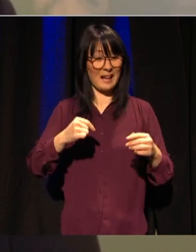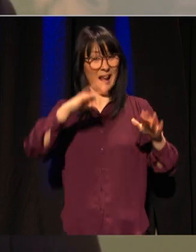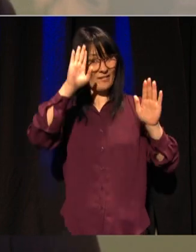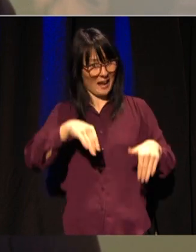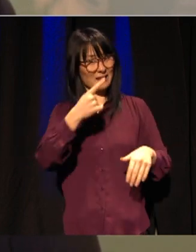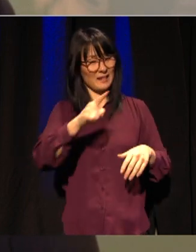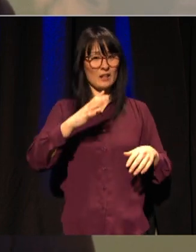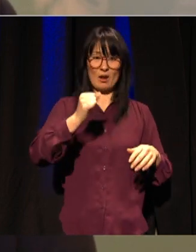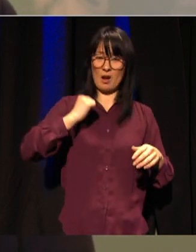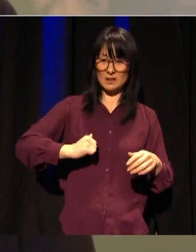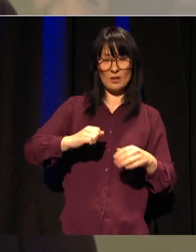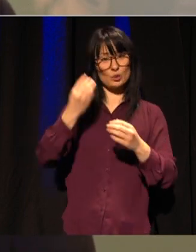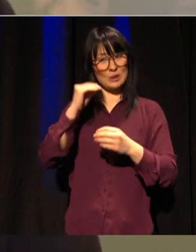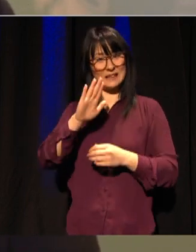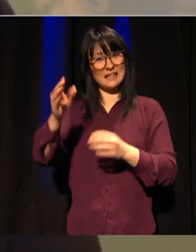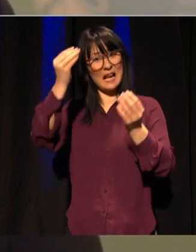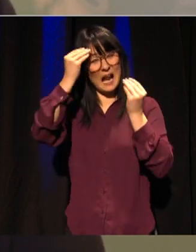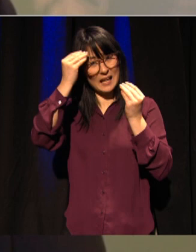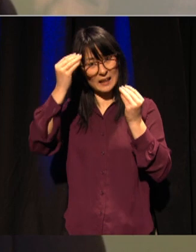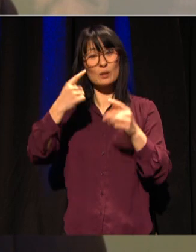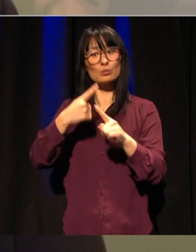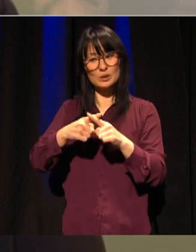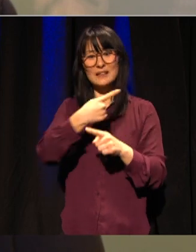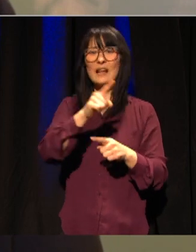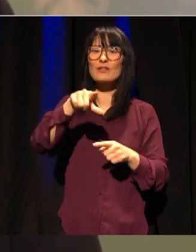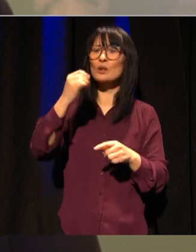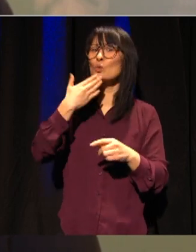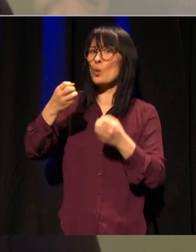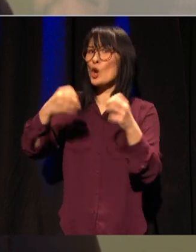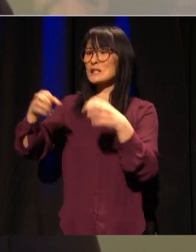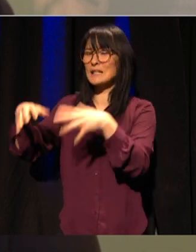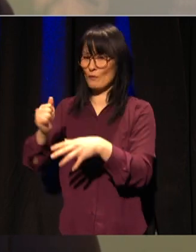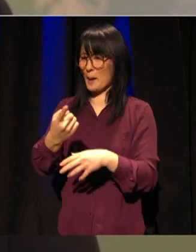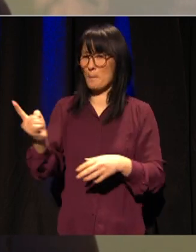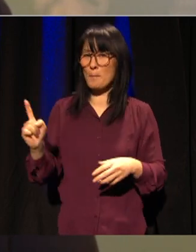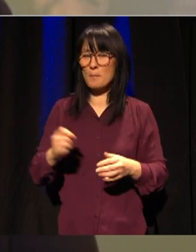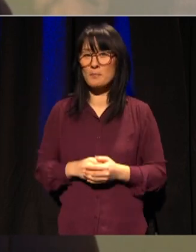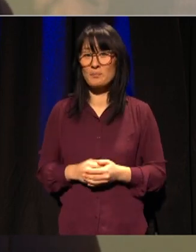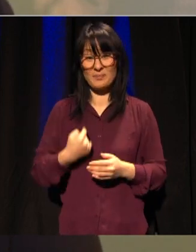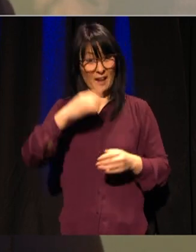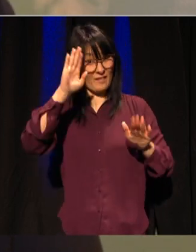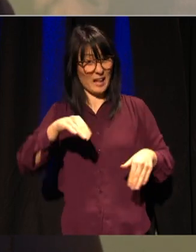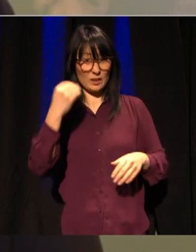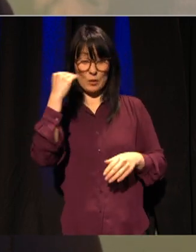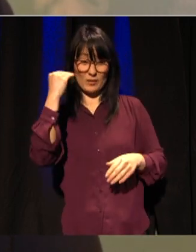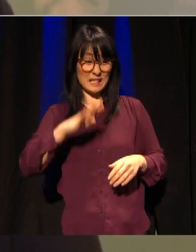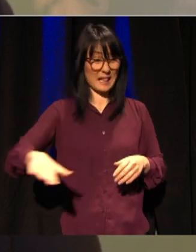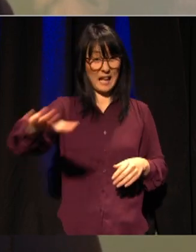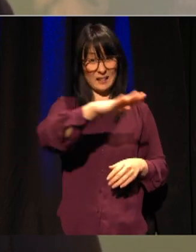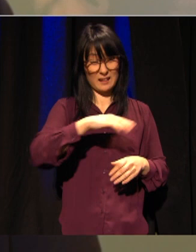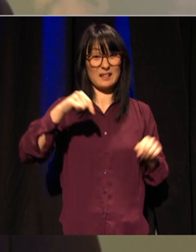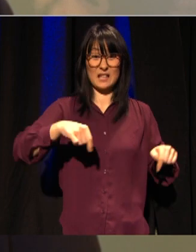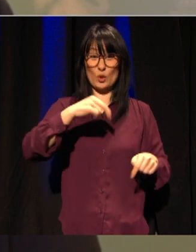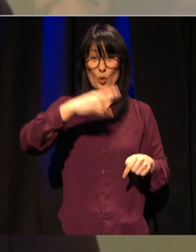studentenes læringsmiljø og finner gode løsninger Universiteten i Norge har vært generelt flinke til å gjennomføre